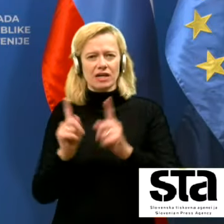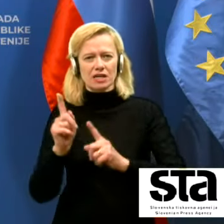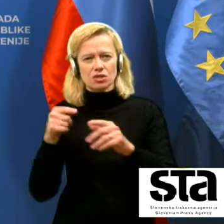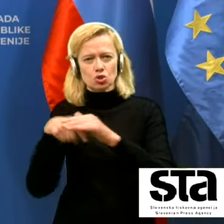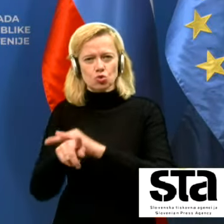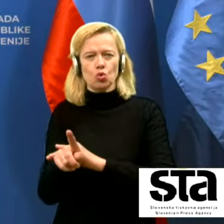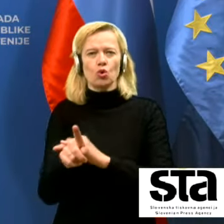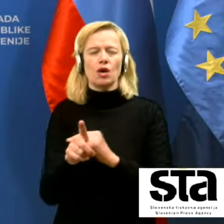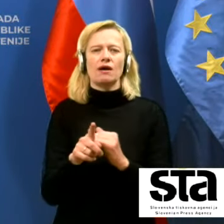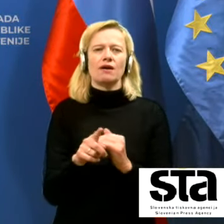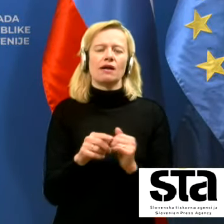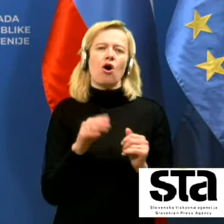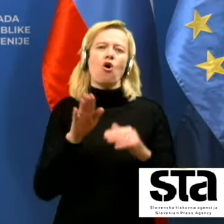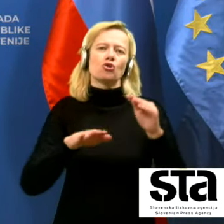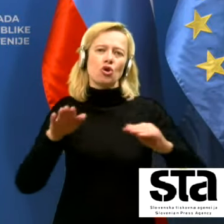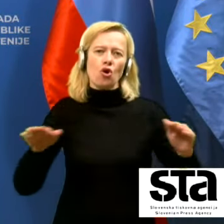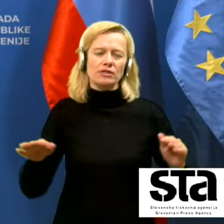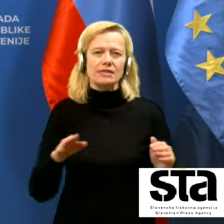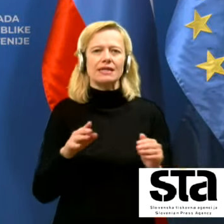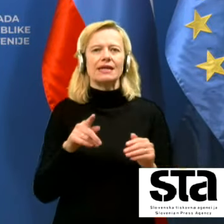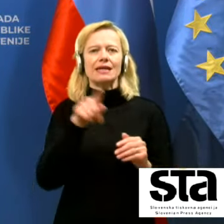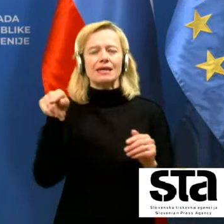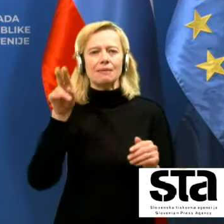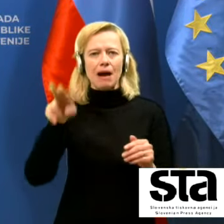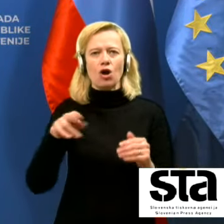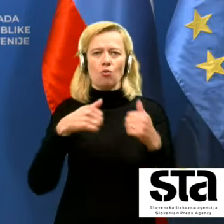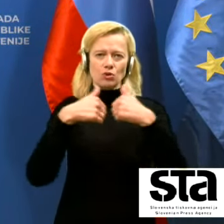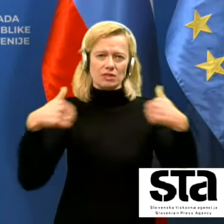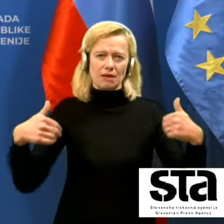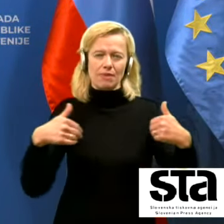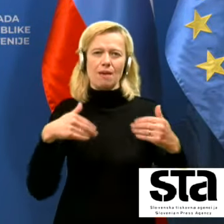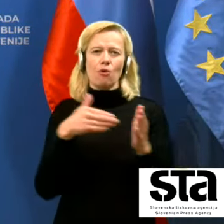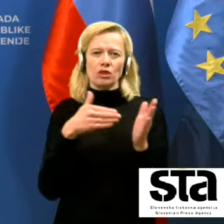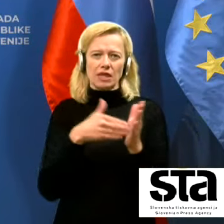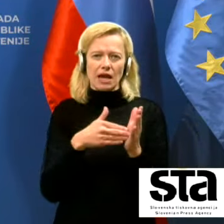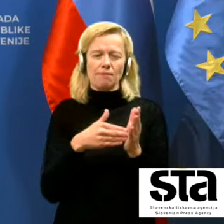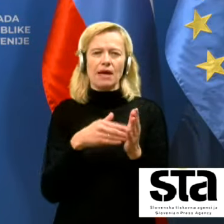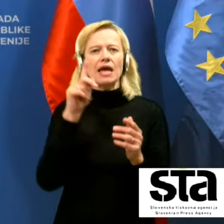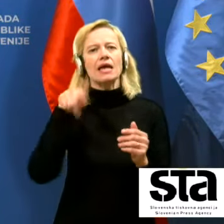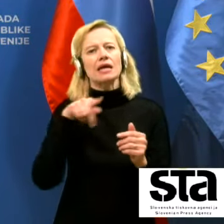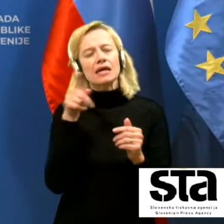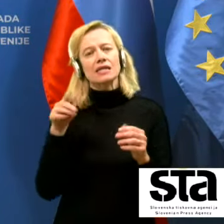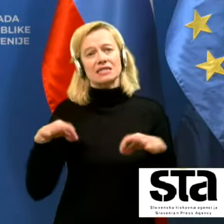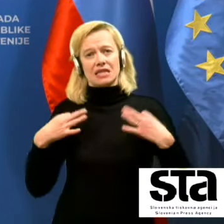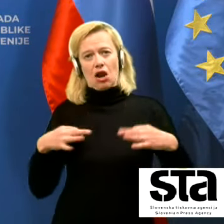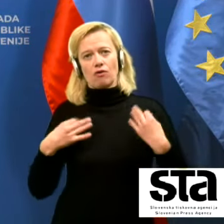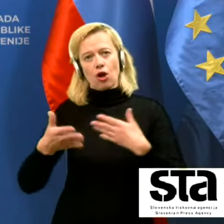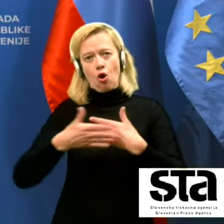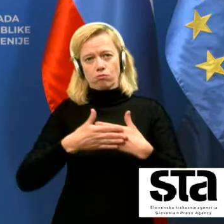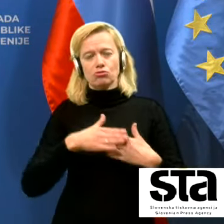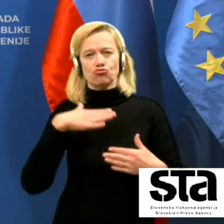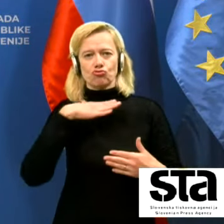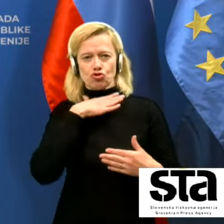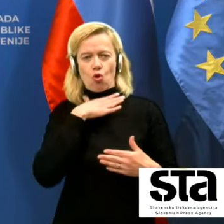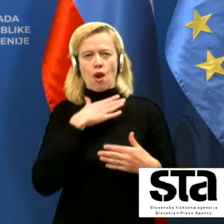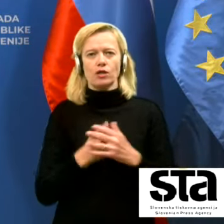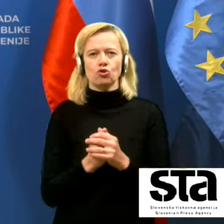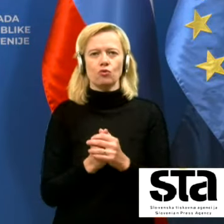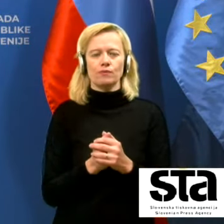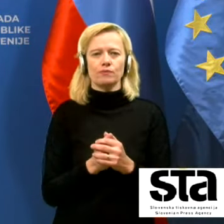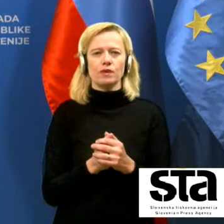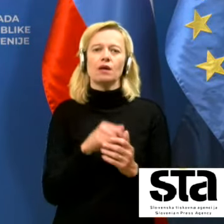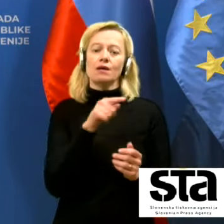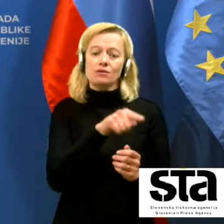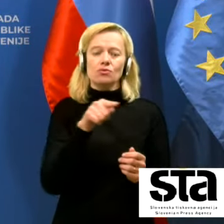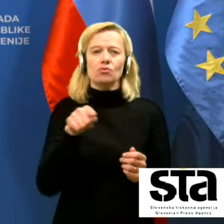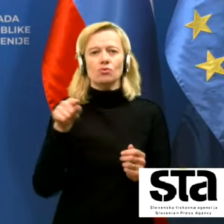ki imajo pač neke posebne potrebe in zdravljenja je ob samem šolanju. Vse to pa so